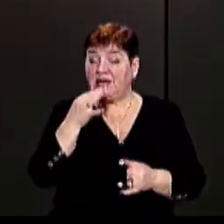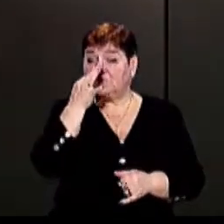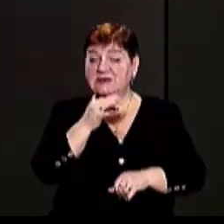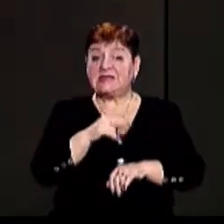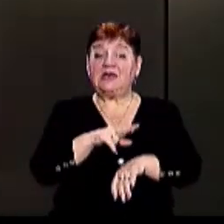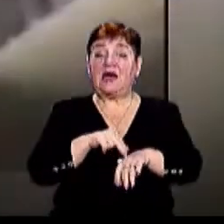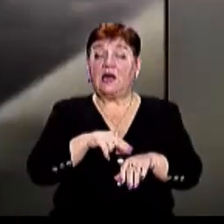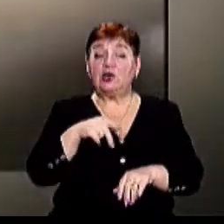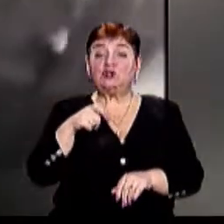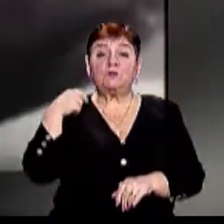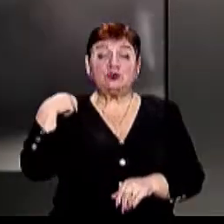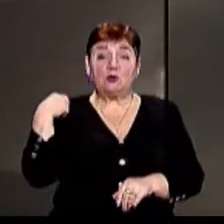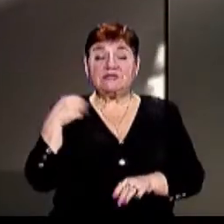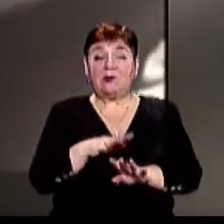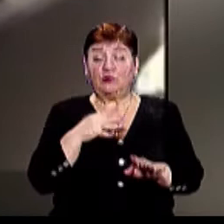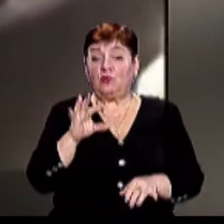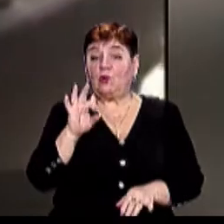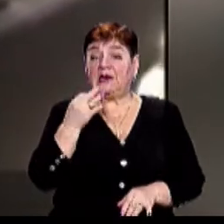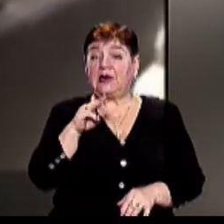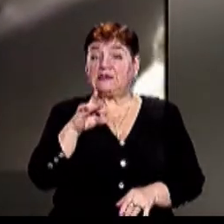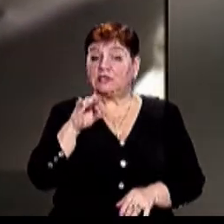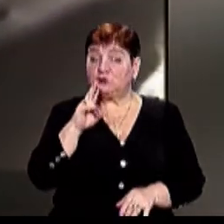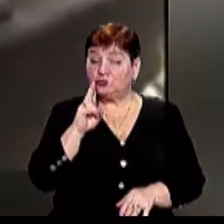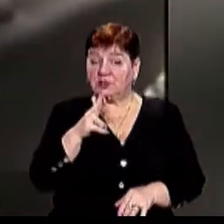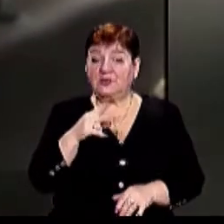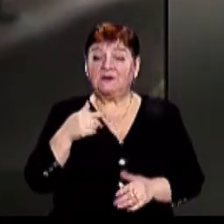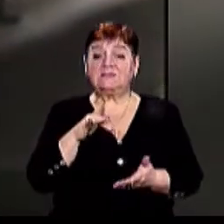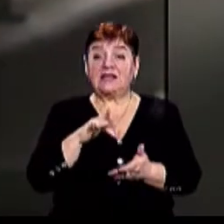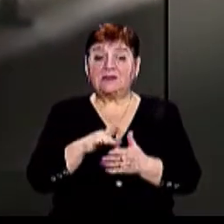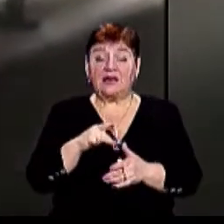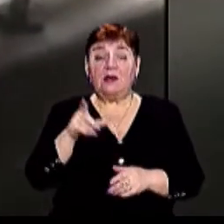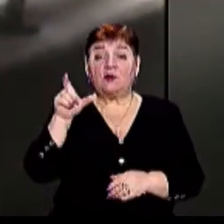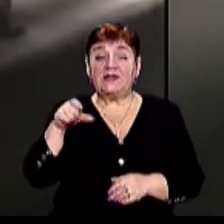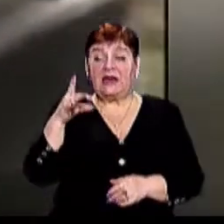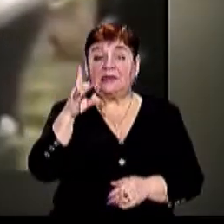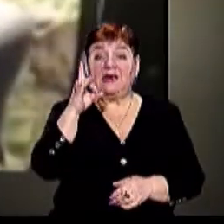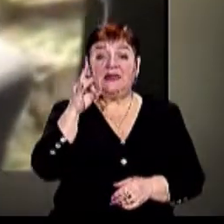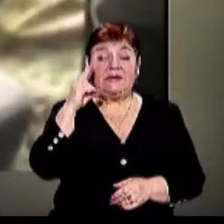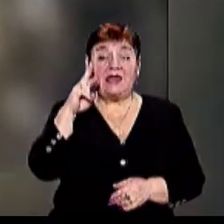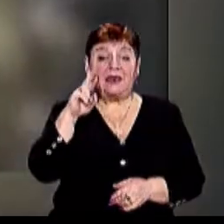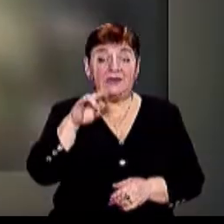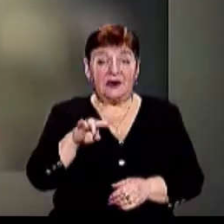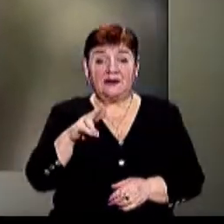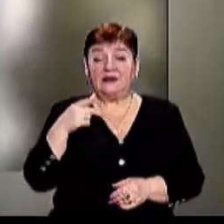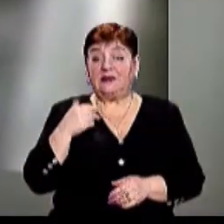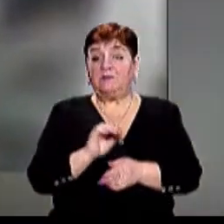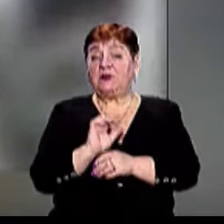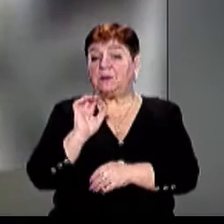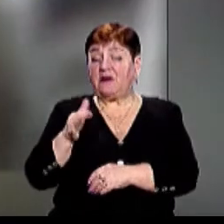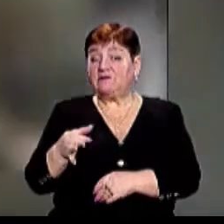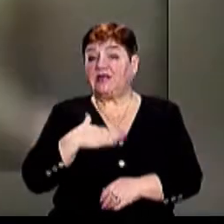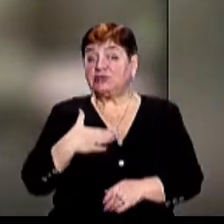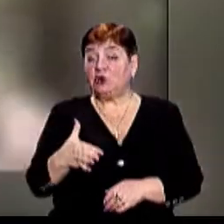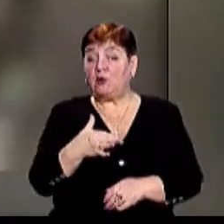прикордонного загону Олена Трачук За її словами, це громадянин Ніґерії, його підозрюють у переправці нелегалів у нашій